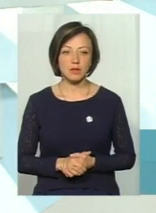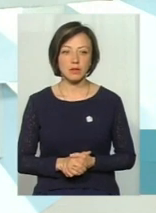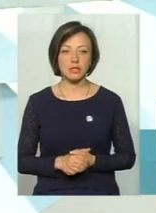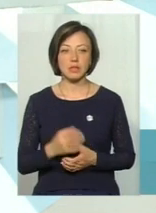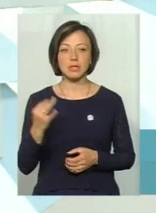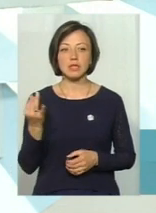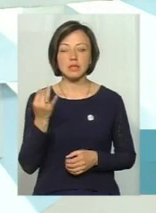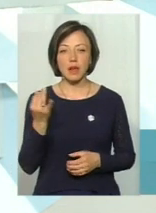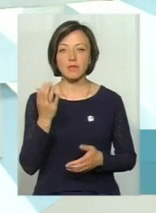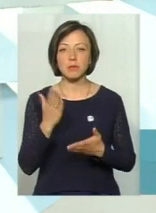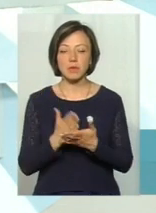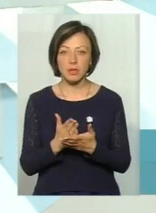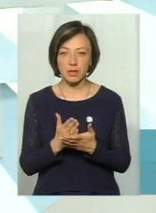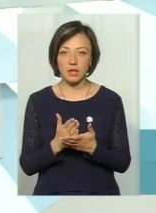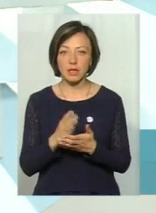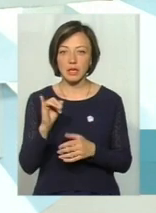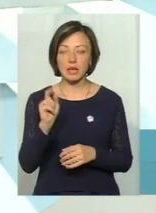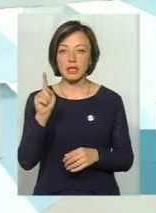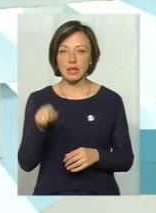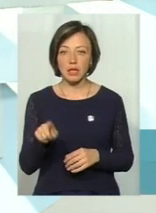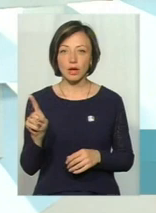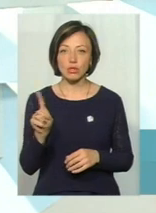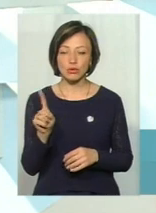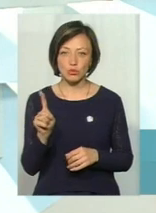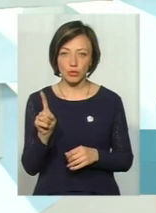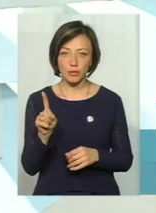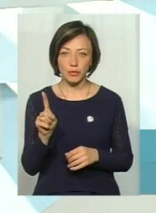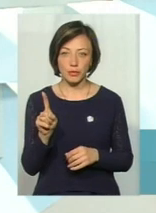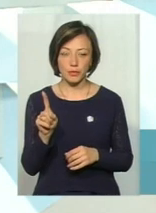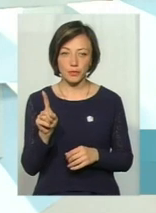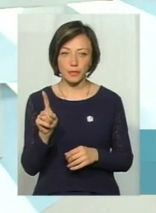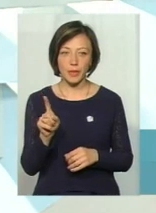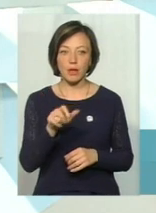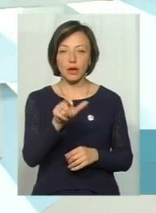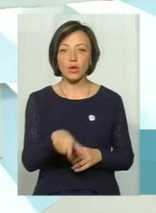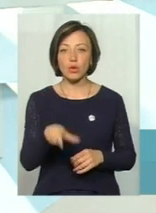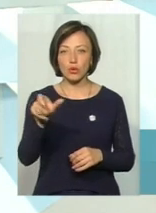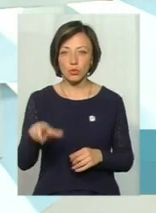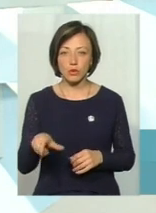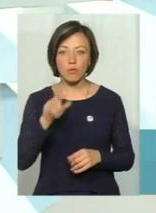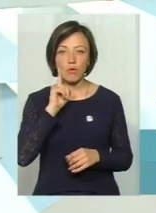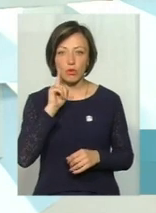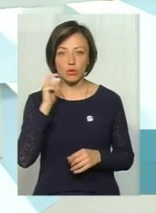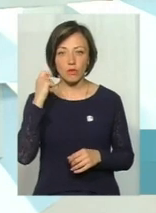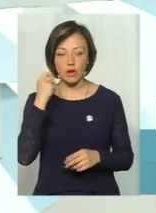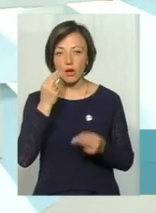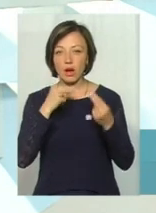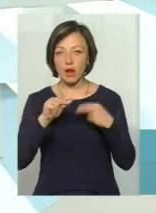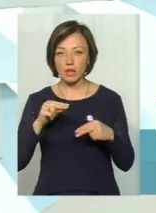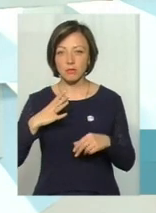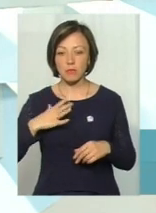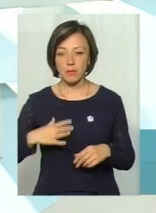Цікавим є, звичайно, і те, що люди молодого віку краще